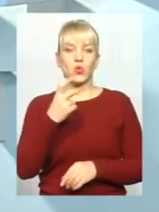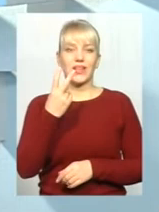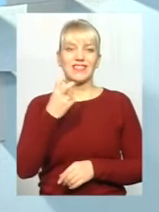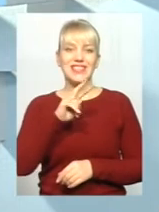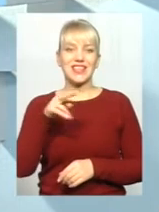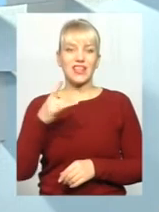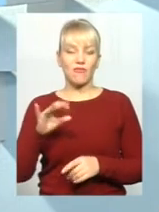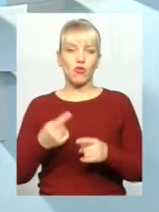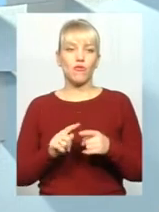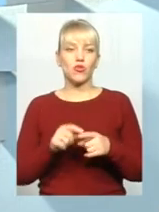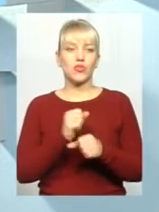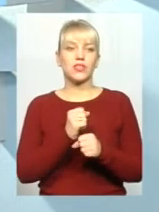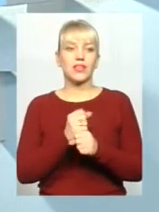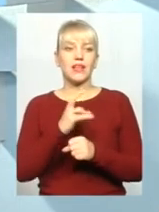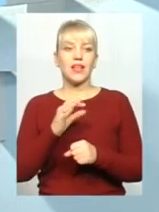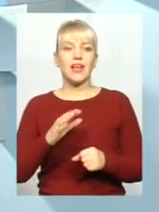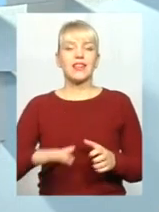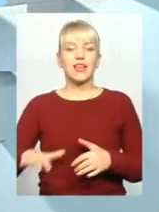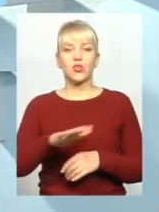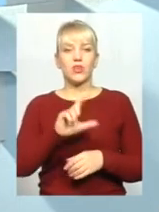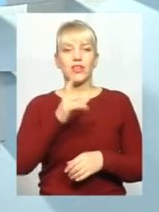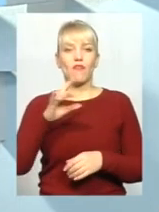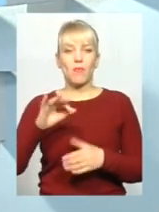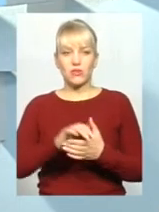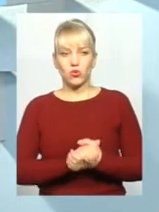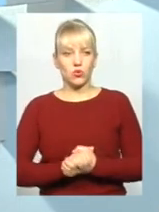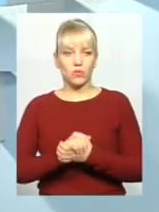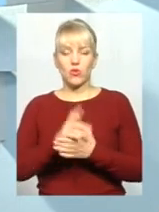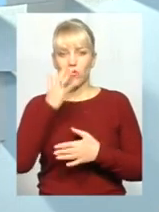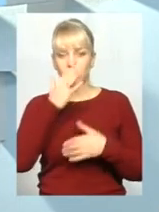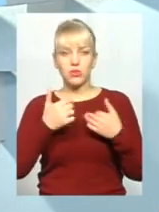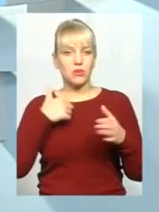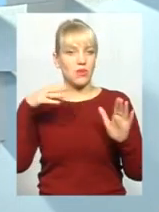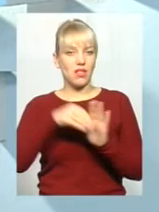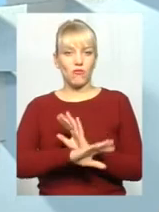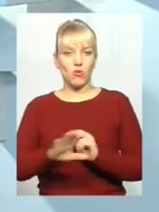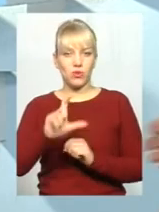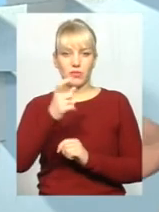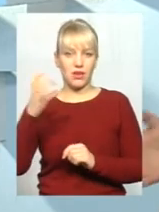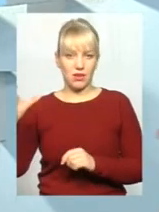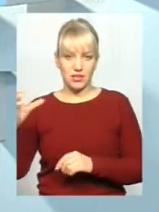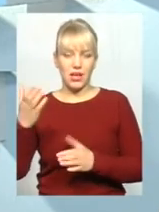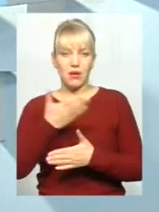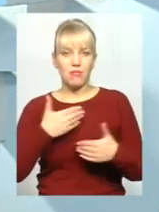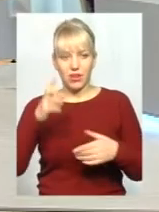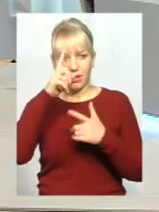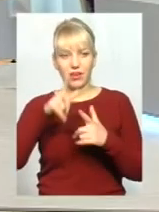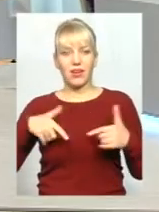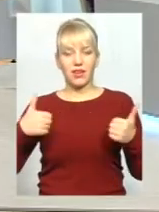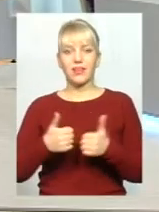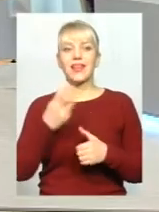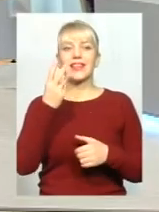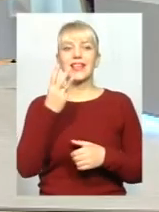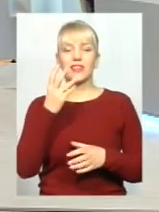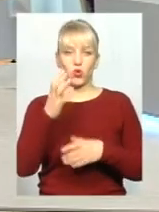вона діє на території Європейського Союзу. Але, вибачте, ми не Європейський Союз. Ми країна третього світу. І ми